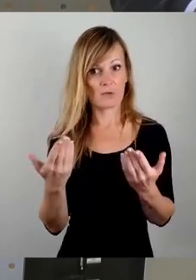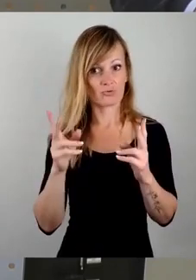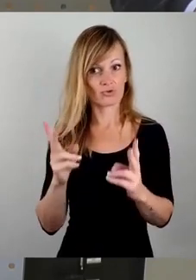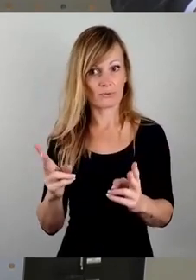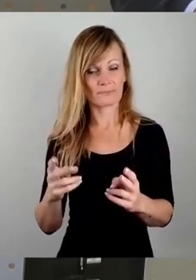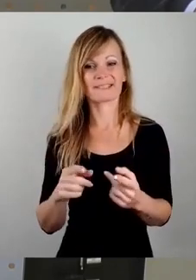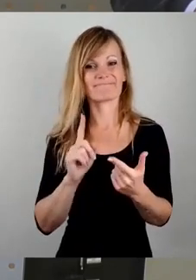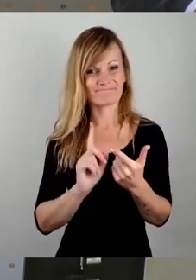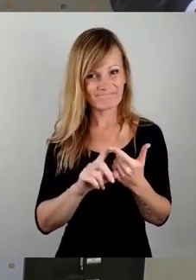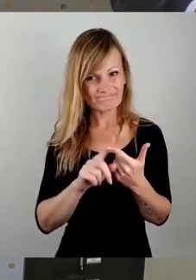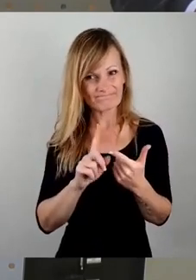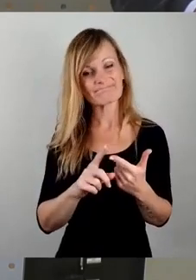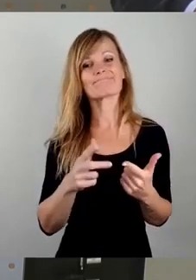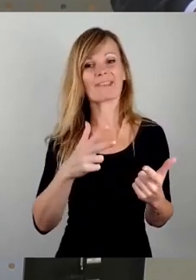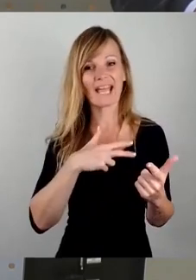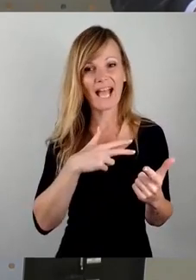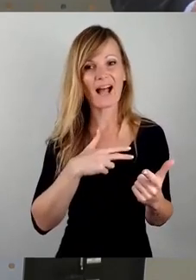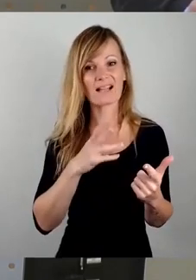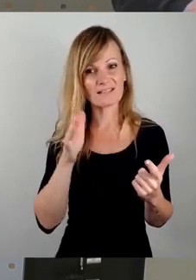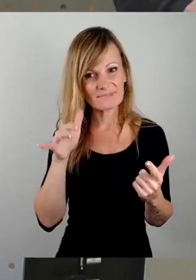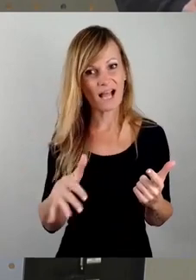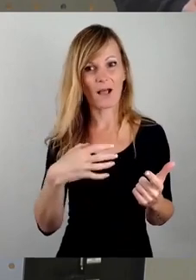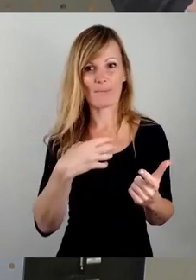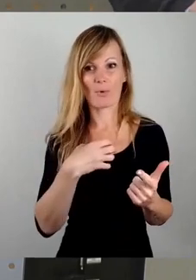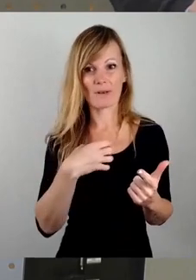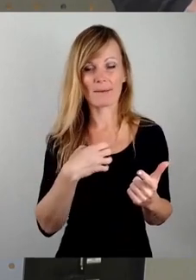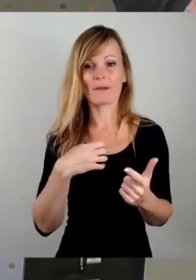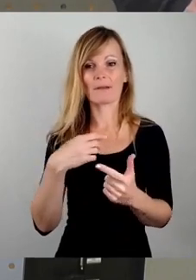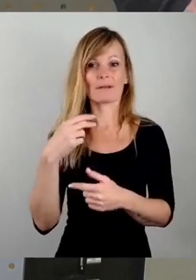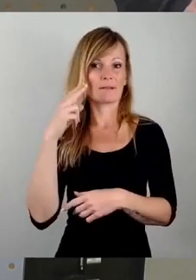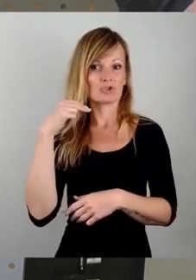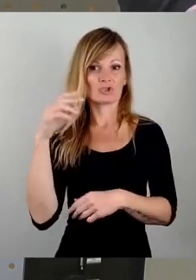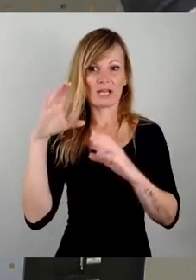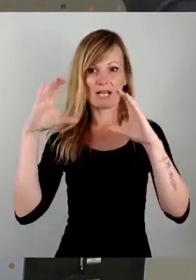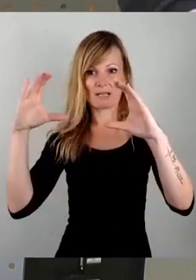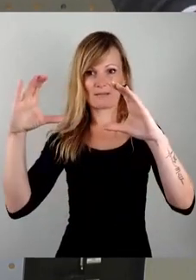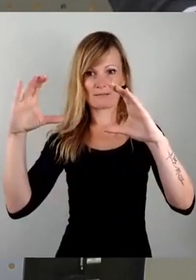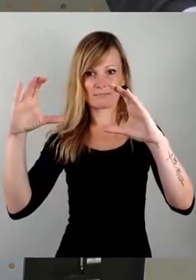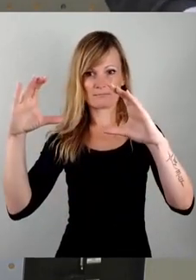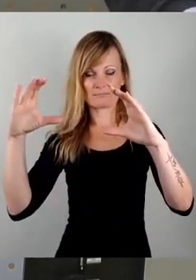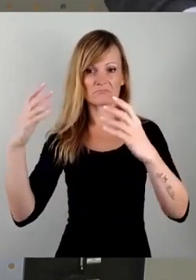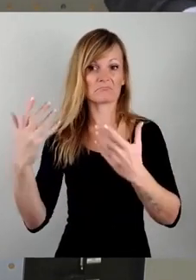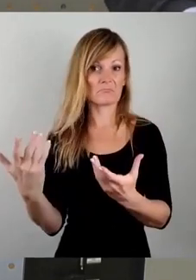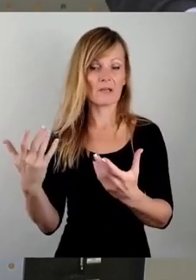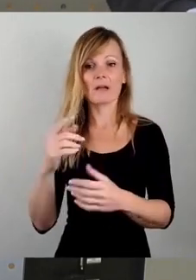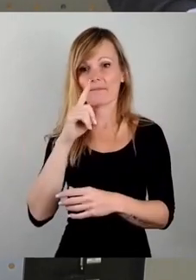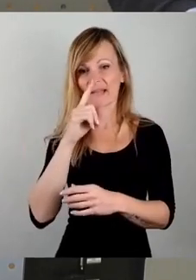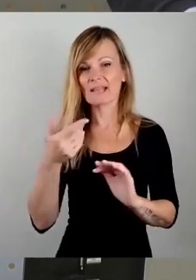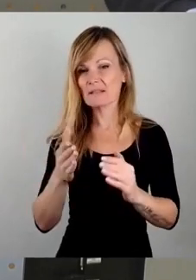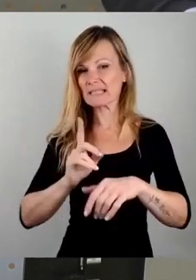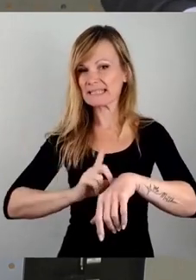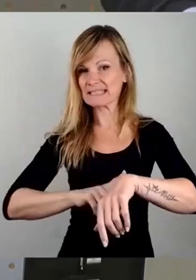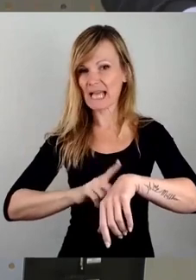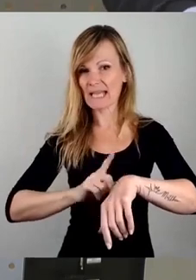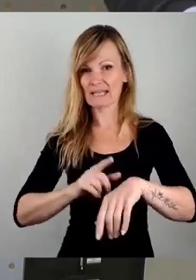existierende Problem ist die Beschilderung. Wenn Sie eine Straße temporär quasi dann nur noch